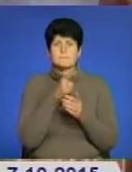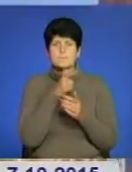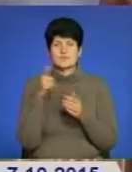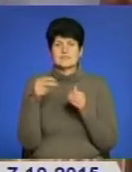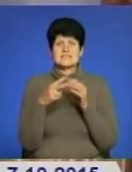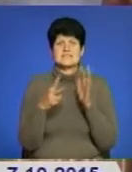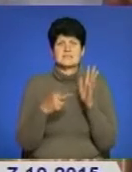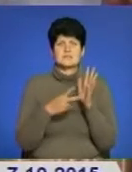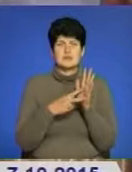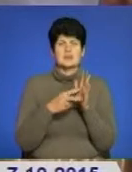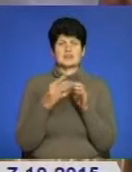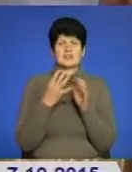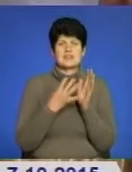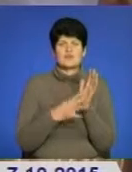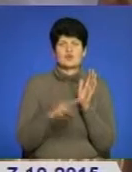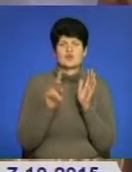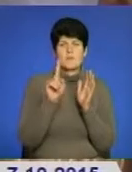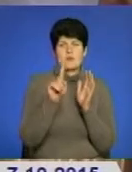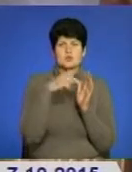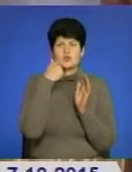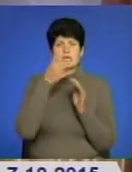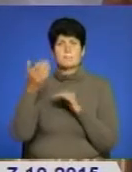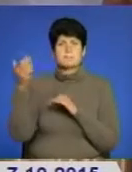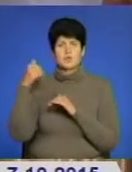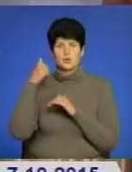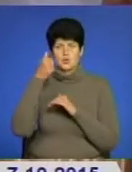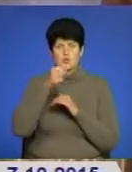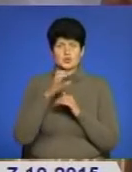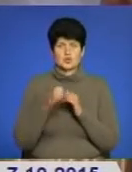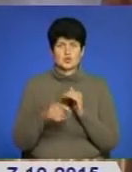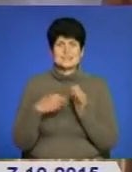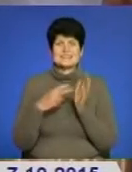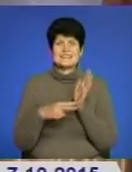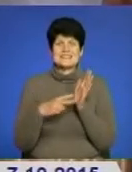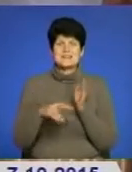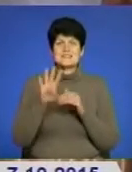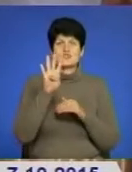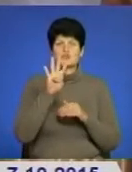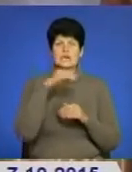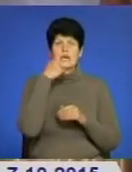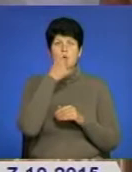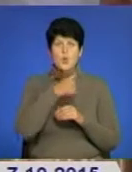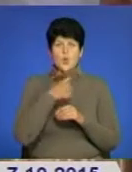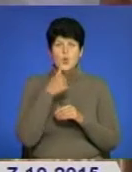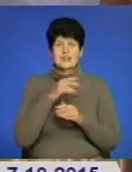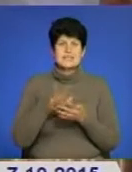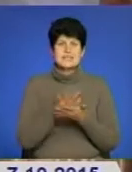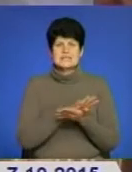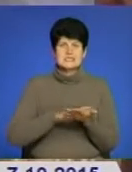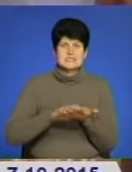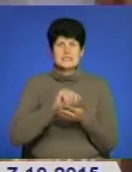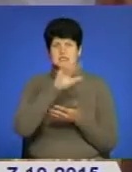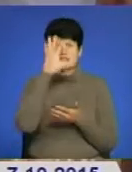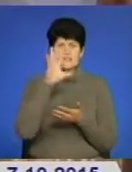17-91 років минулого століття за 74 роки знищила в